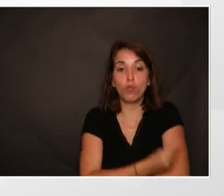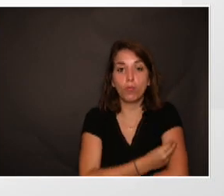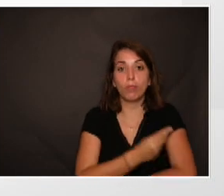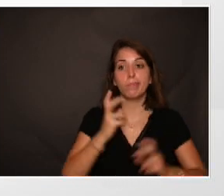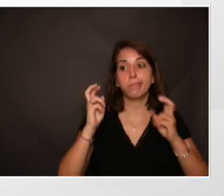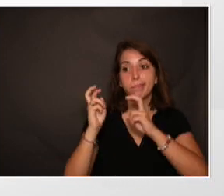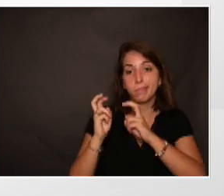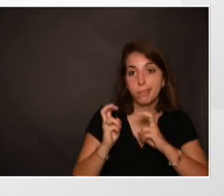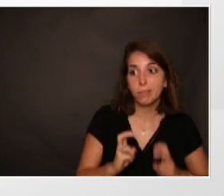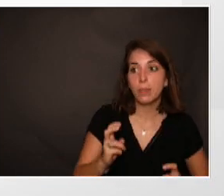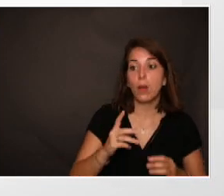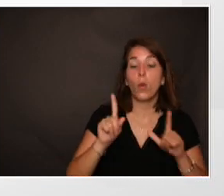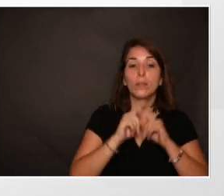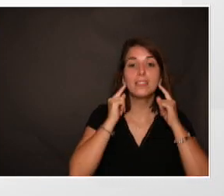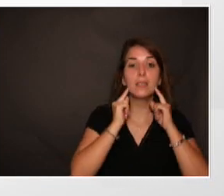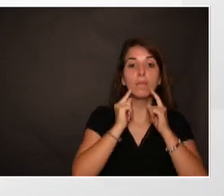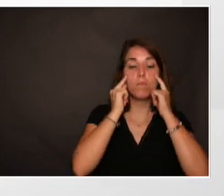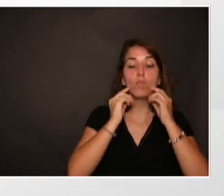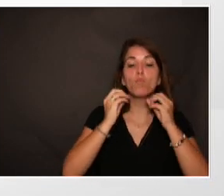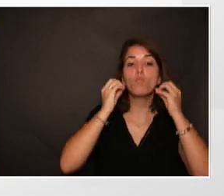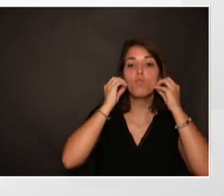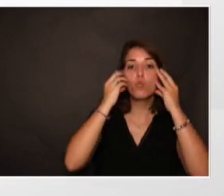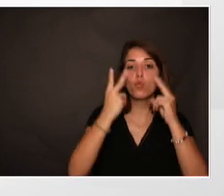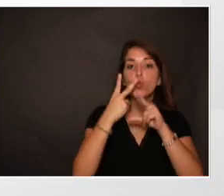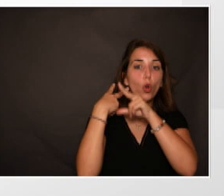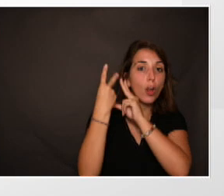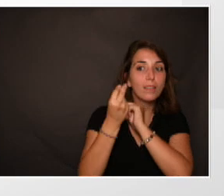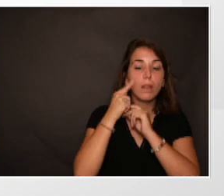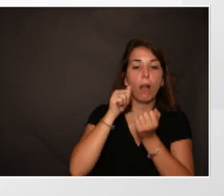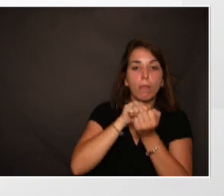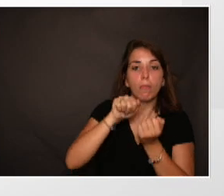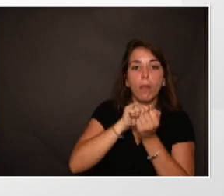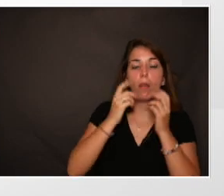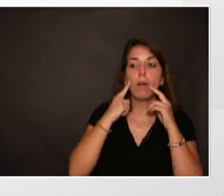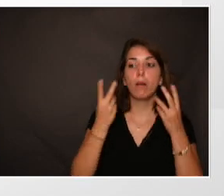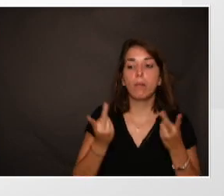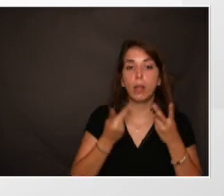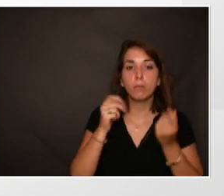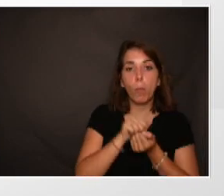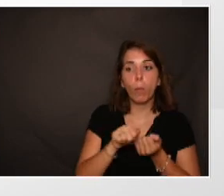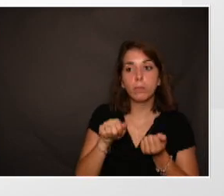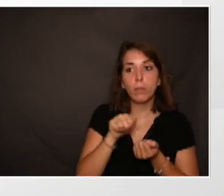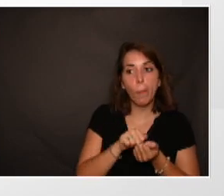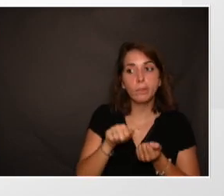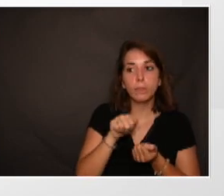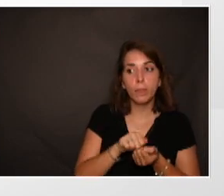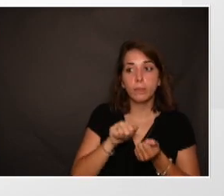Les muscles de la mâchoire vont être altérés et donc on aura une baisse de la force musculaire qui va gêner